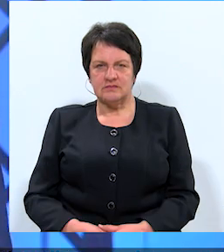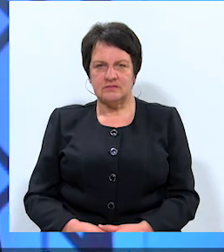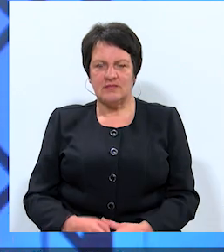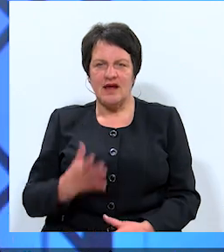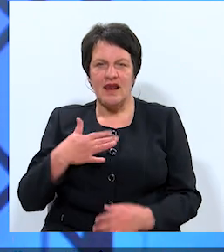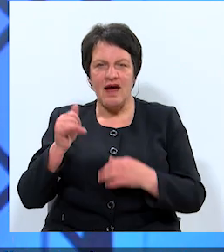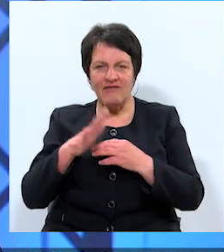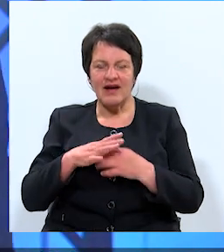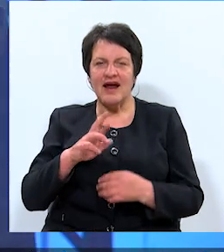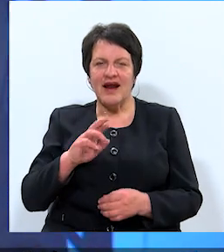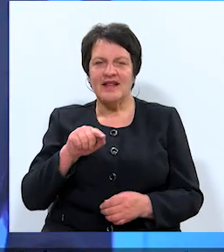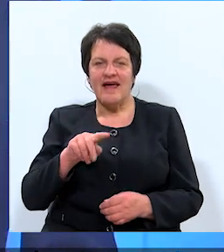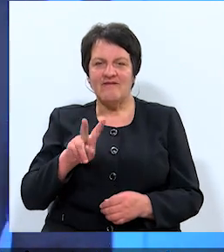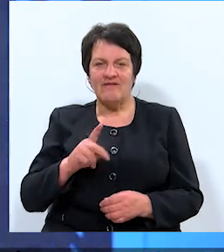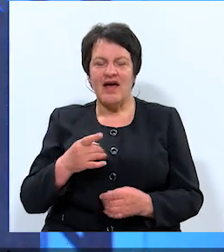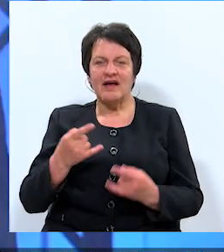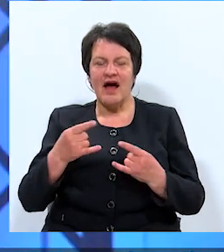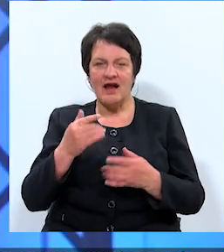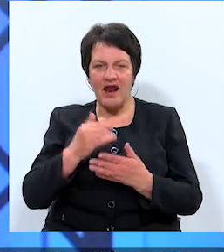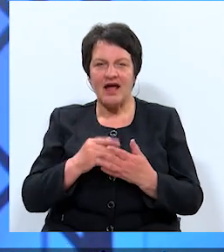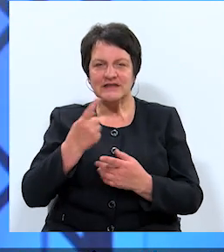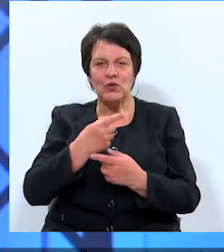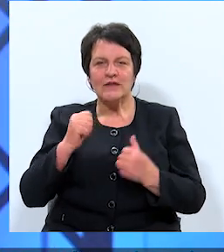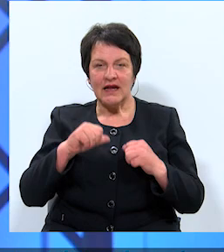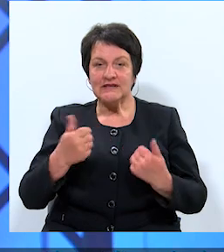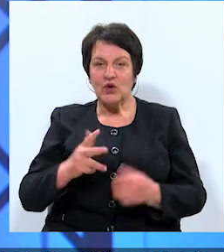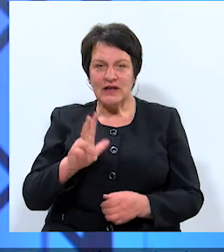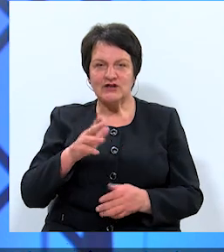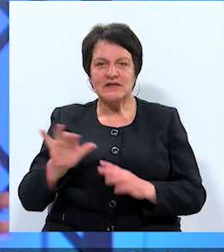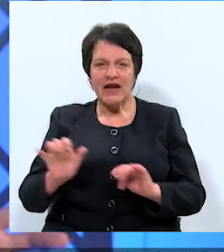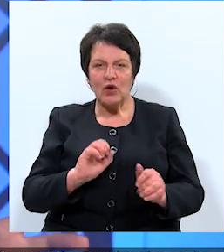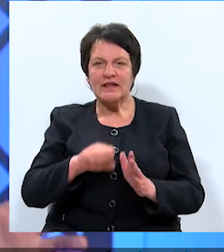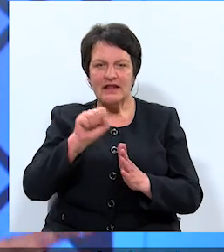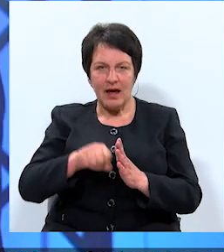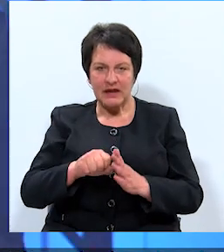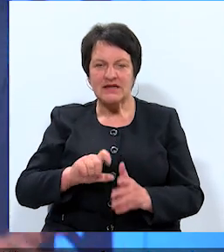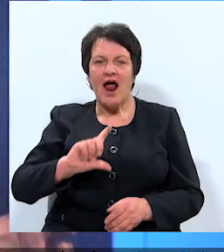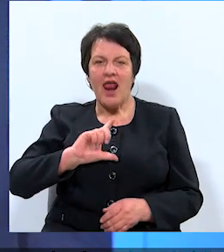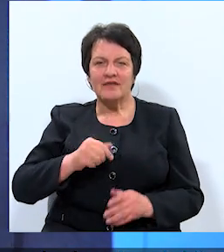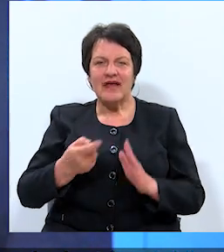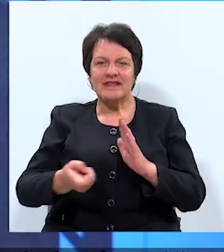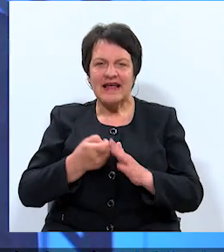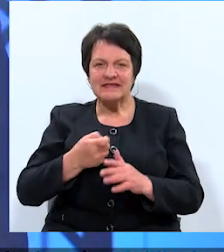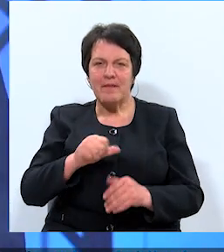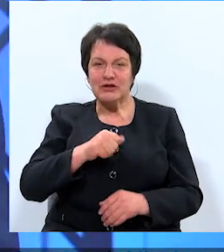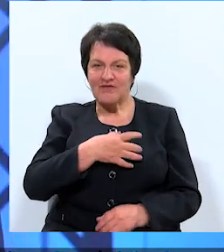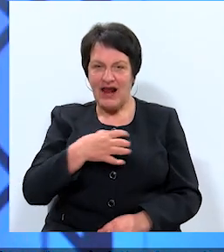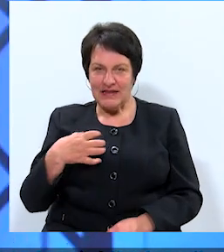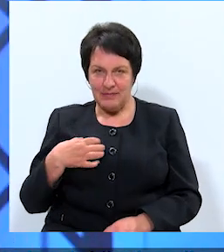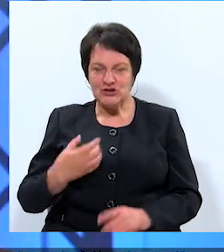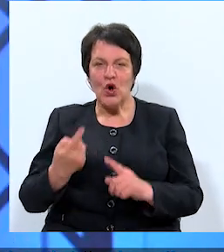Labvakar, Retevē kanālā! Ziņu dienestī jau trešās rīkotās debates Latvija testē pašvaldības.